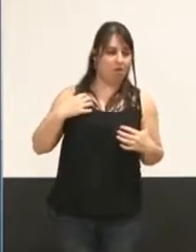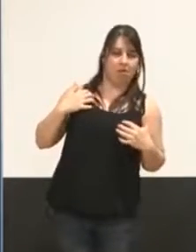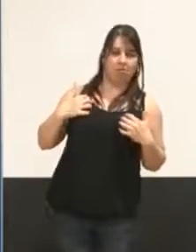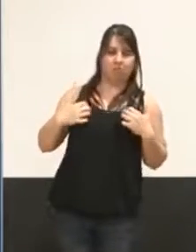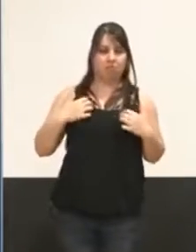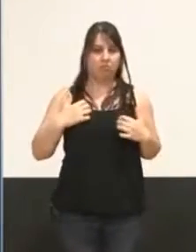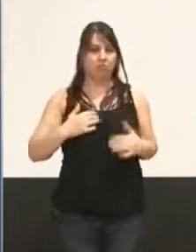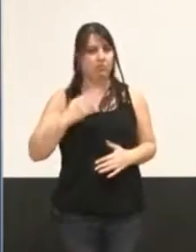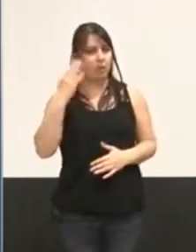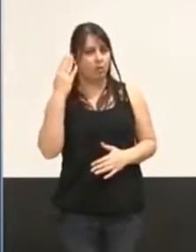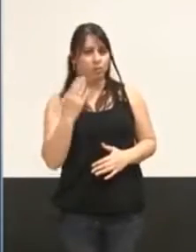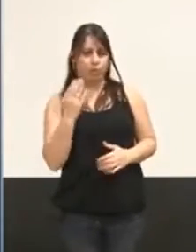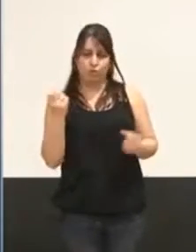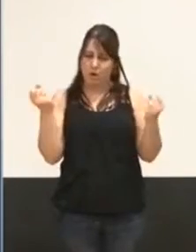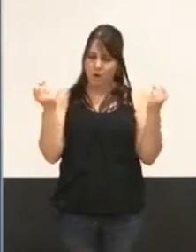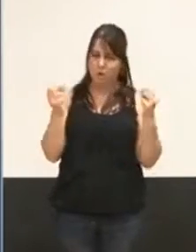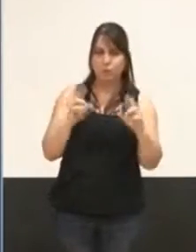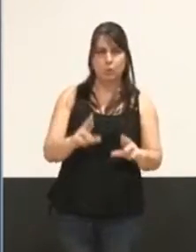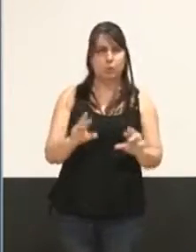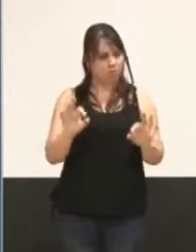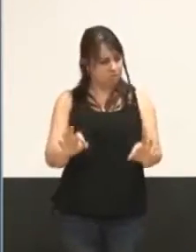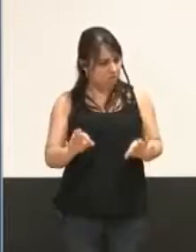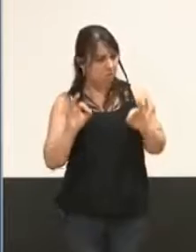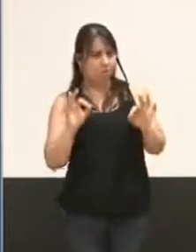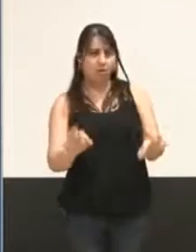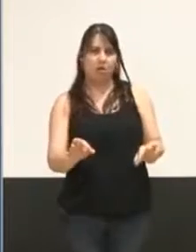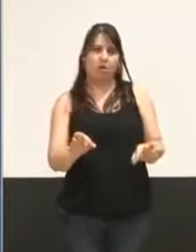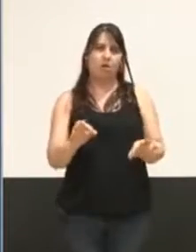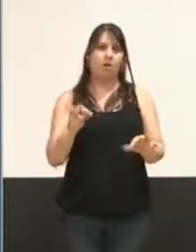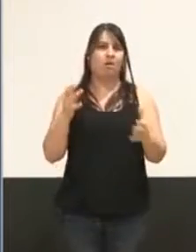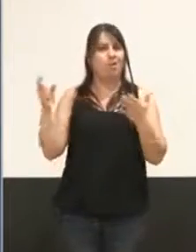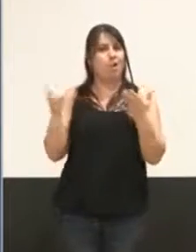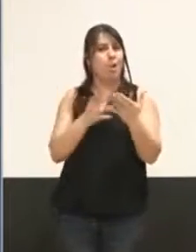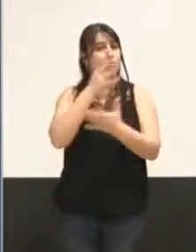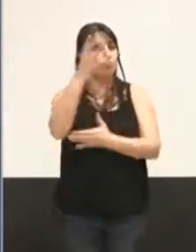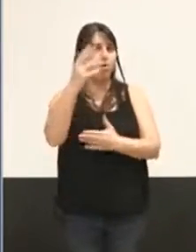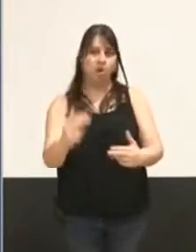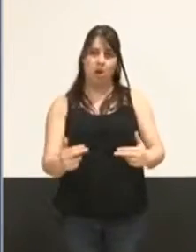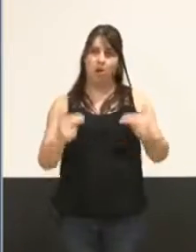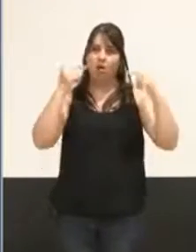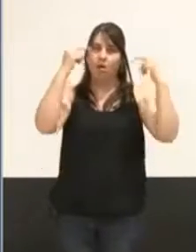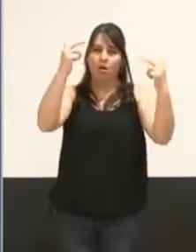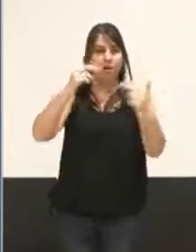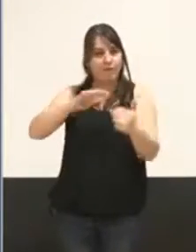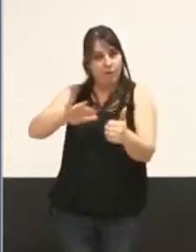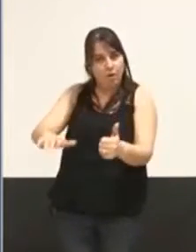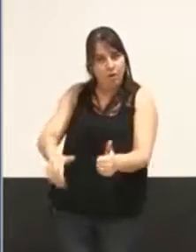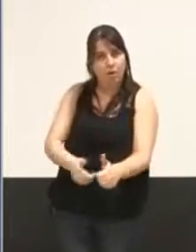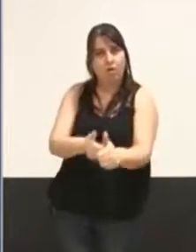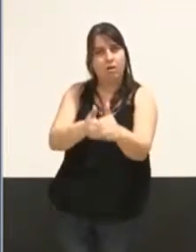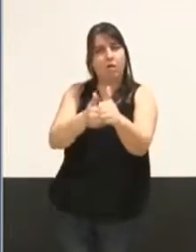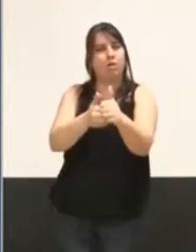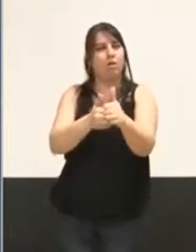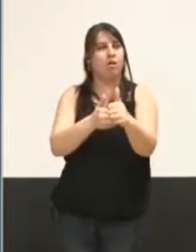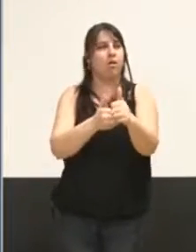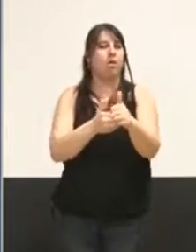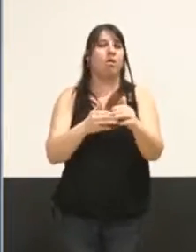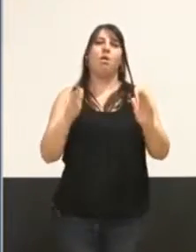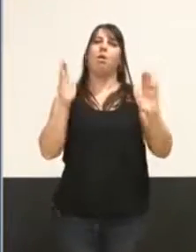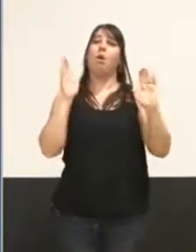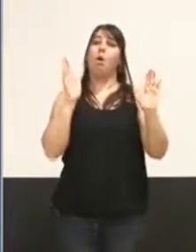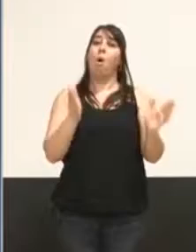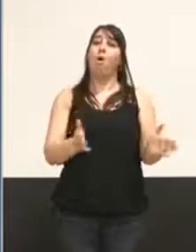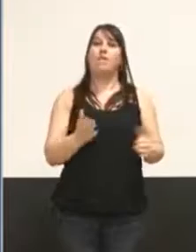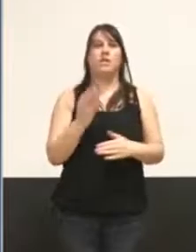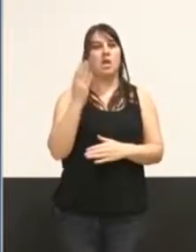clairvoyance pour accompagner tout projet ambitieux qui fasse que l'officiel l'emporte